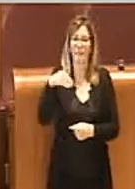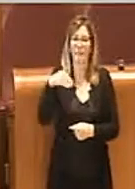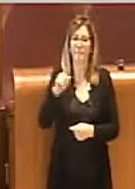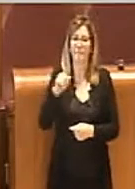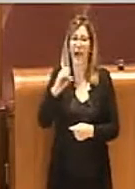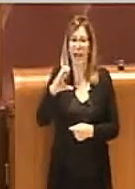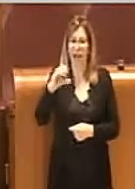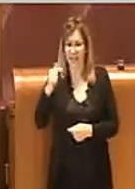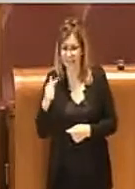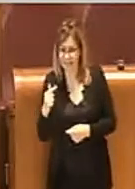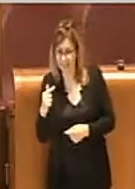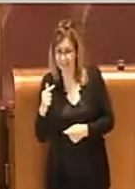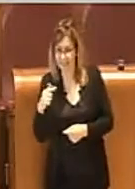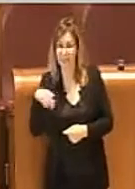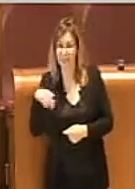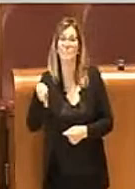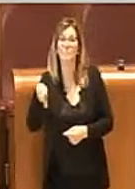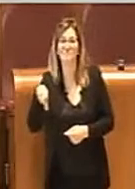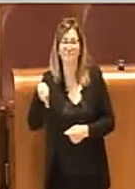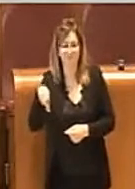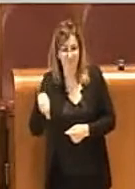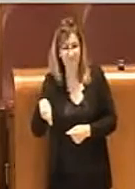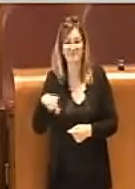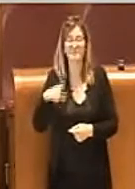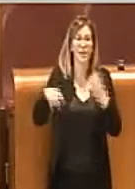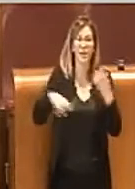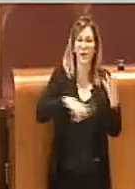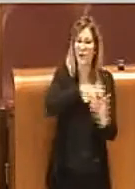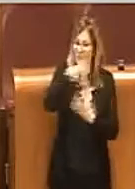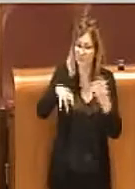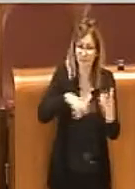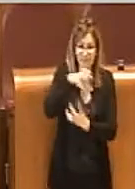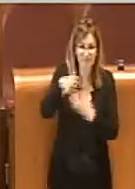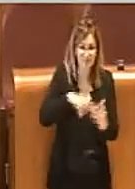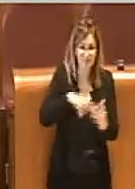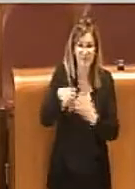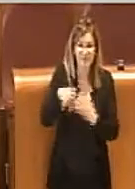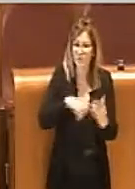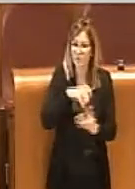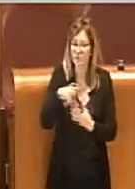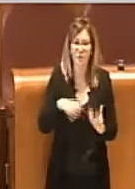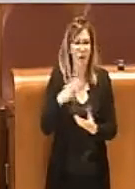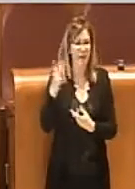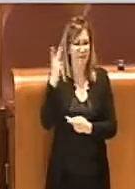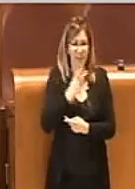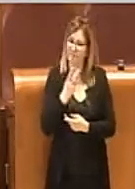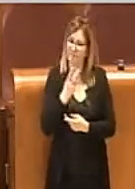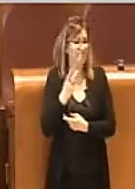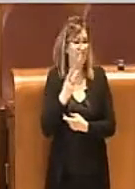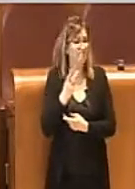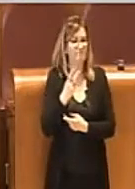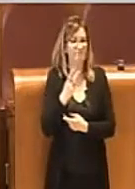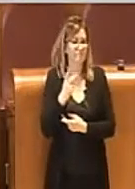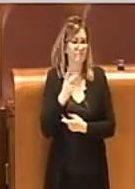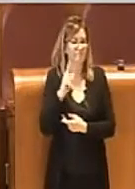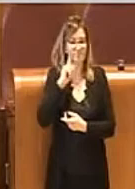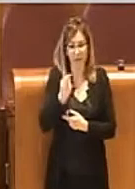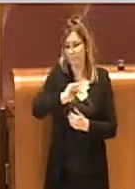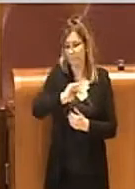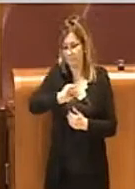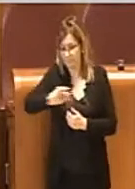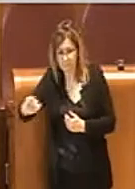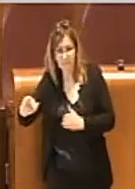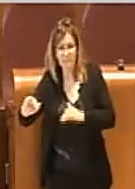si fa un minestrone, veramente un purpurri di situazioni che oggi veramente è meglio isolarla, è meglio